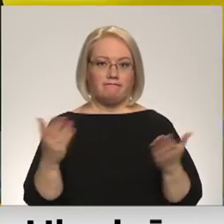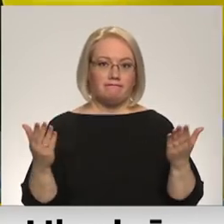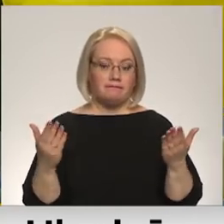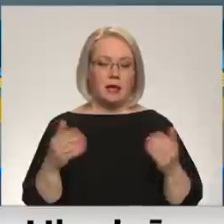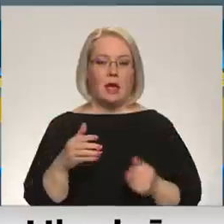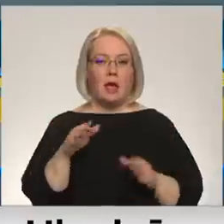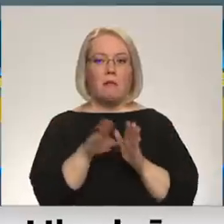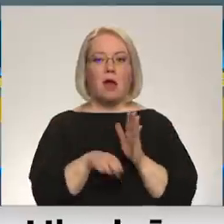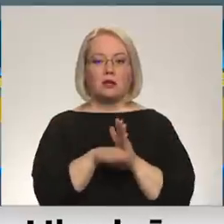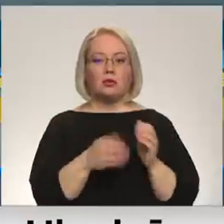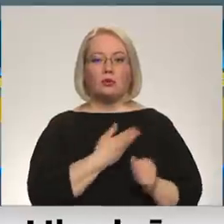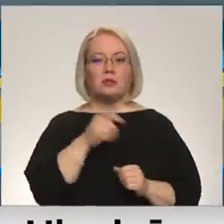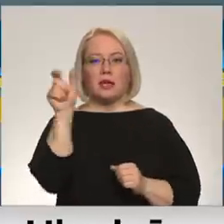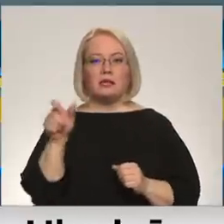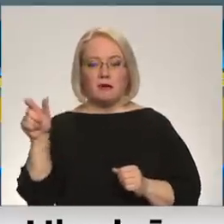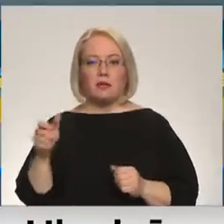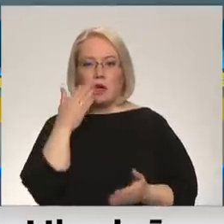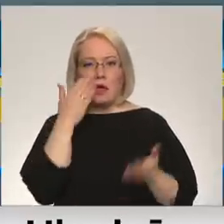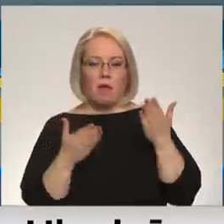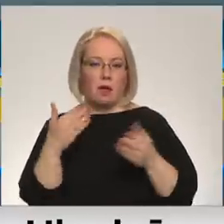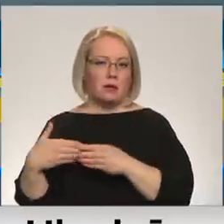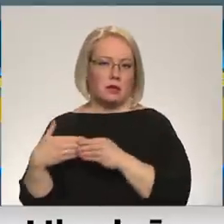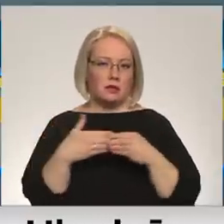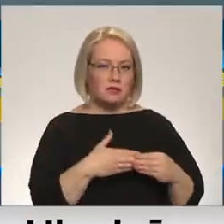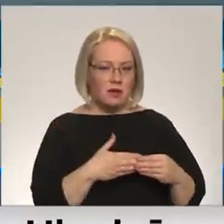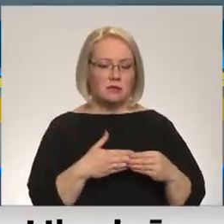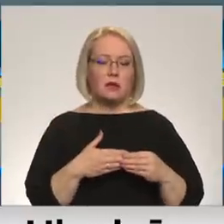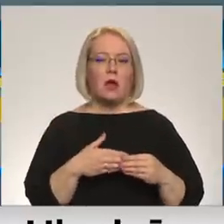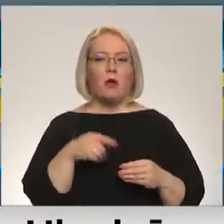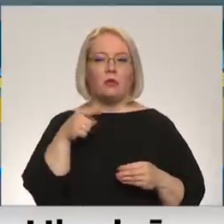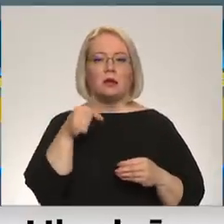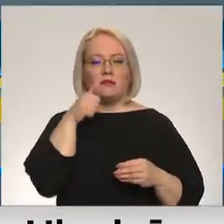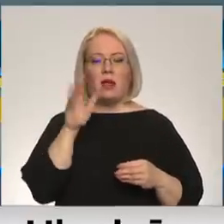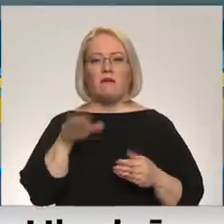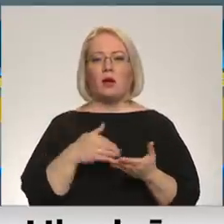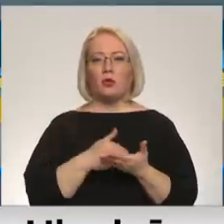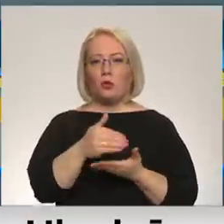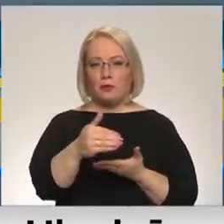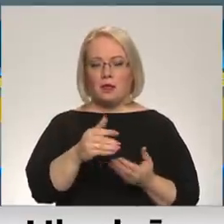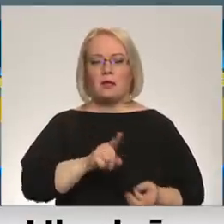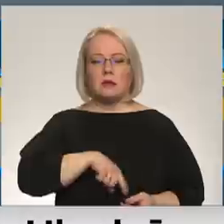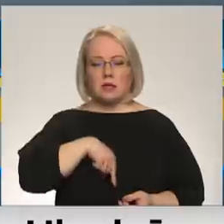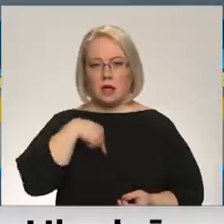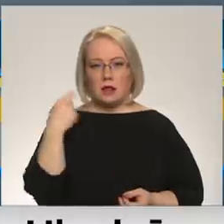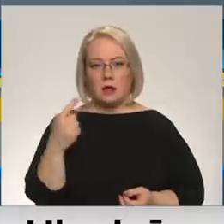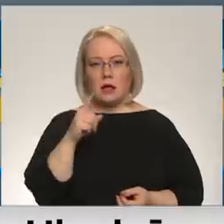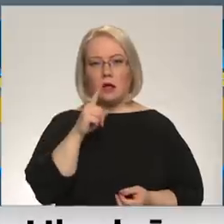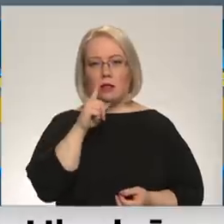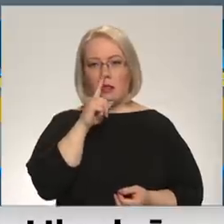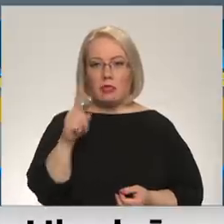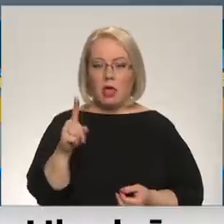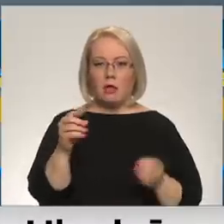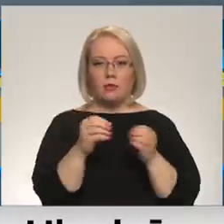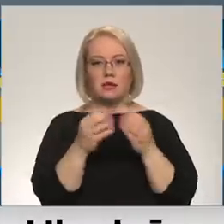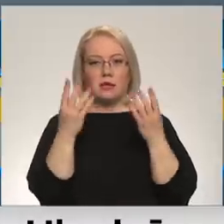Civilos iedzīvotājs jāmēģina izvest. Es domāju, ka tas vēl var turpināties noteikti pietiekami ilgi. Nedēļu, desmit dienas.